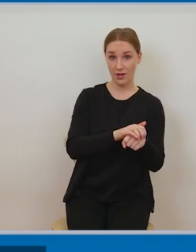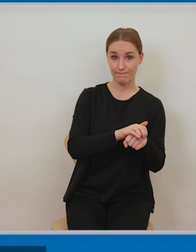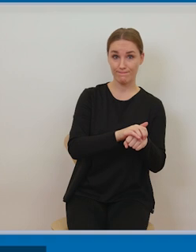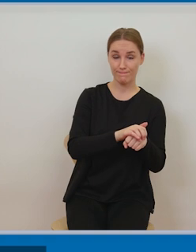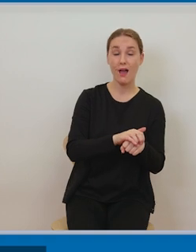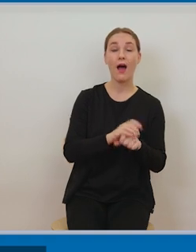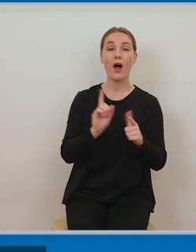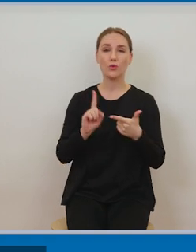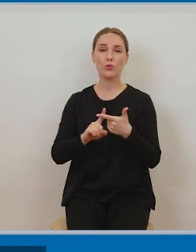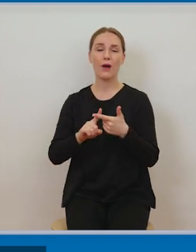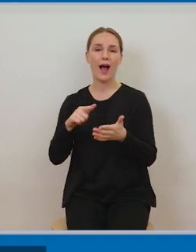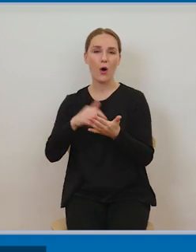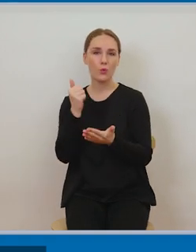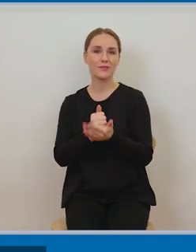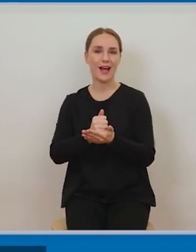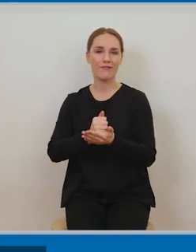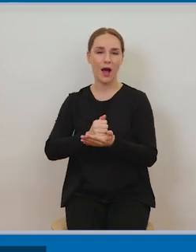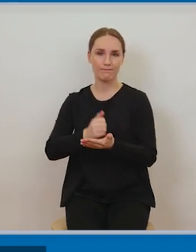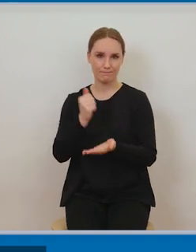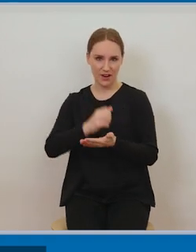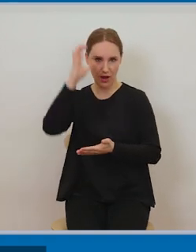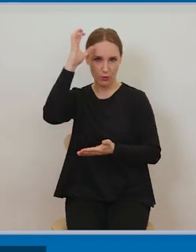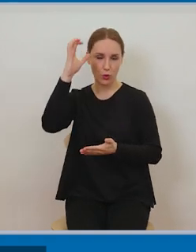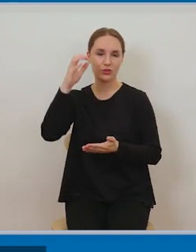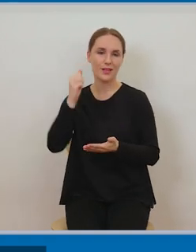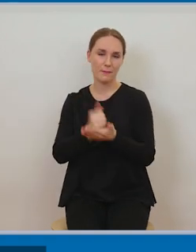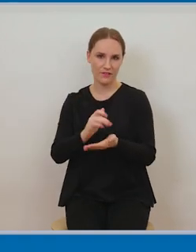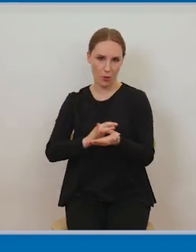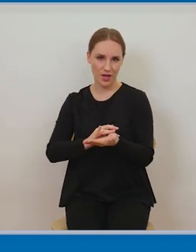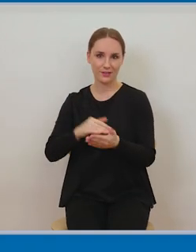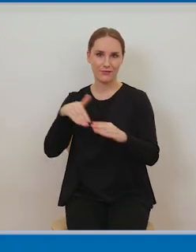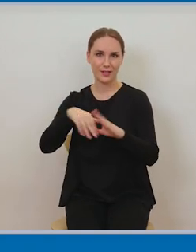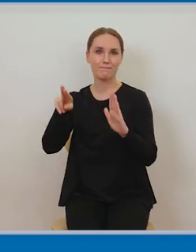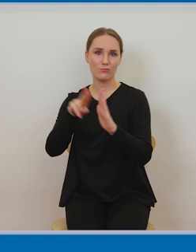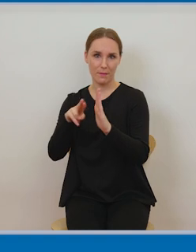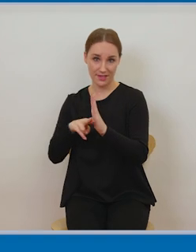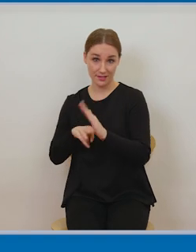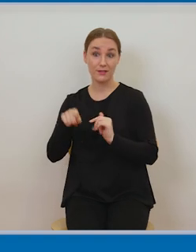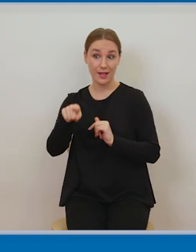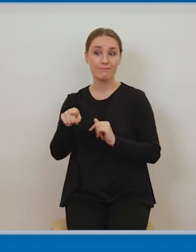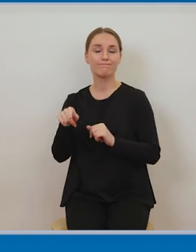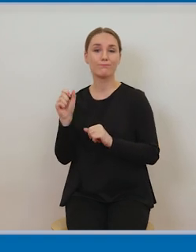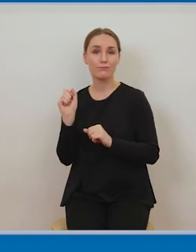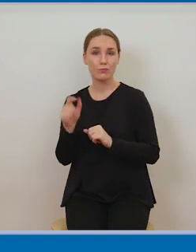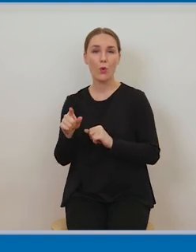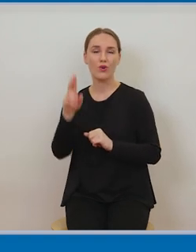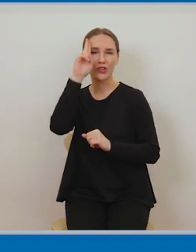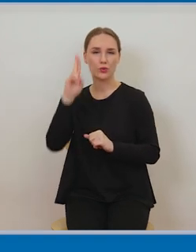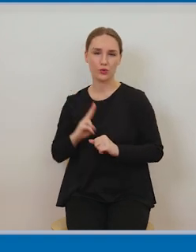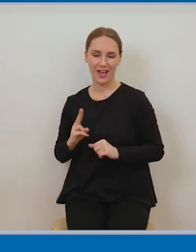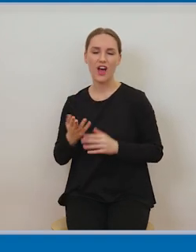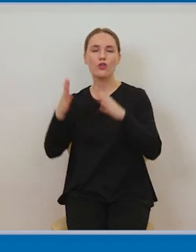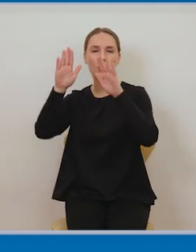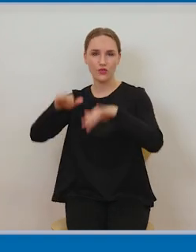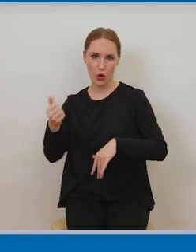ustawy o prawie autorskim i prawach pokrewnych, które konstruują instytucje tak zwanego dozwolonego użytku utworów i przedmiotów praw